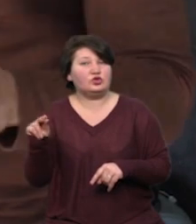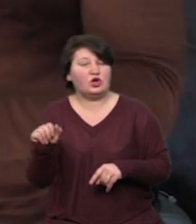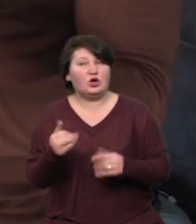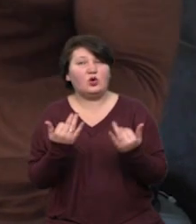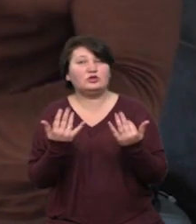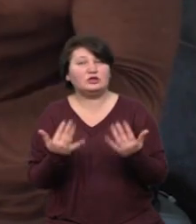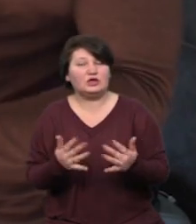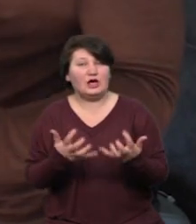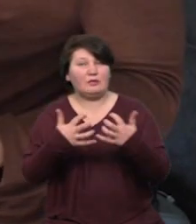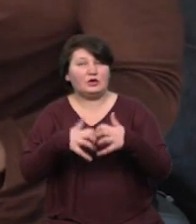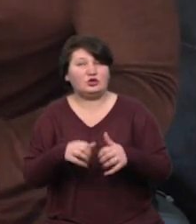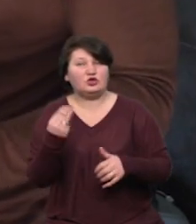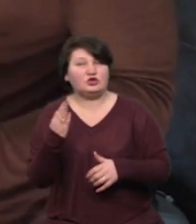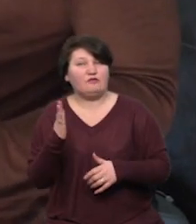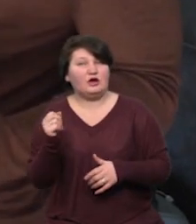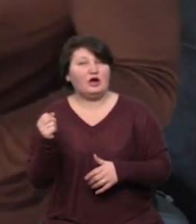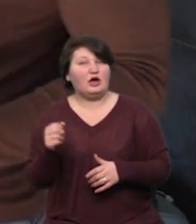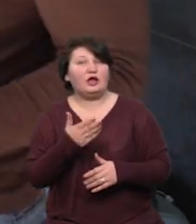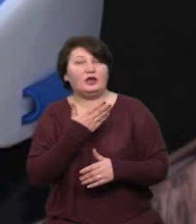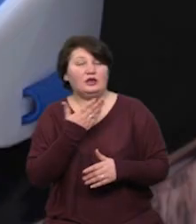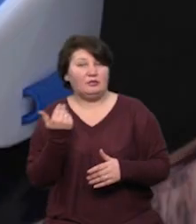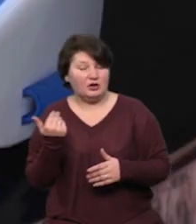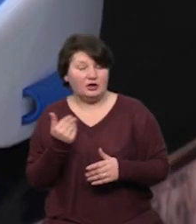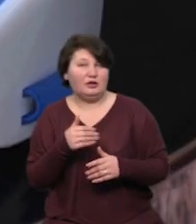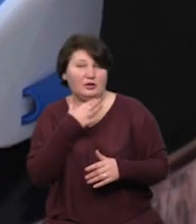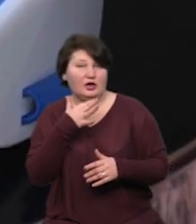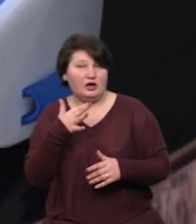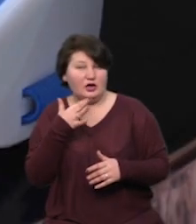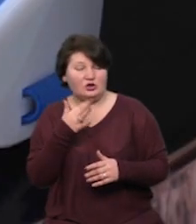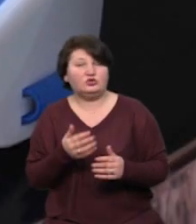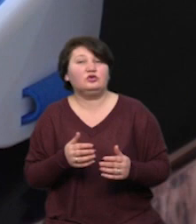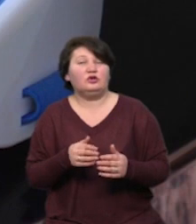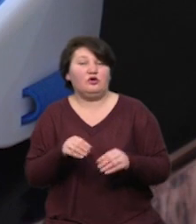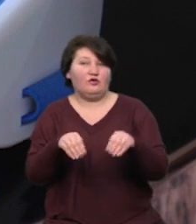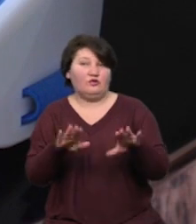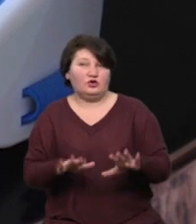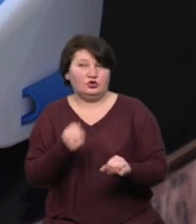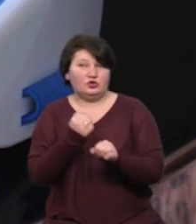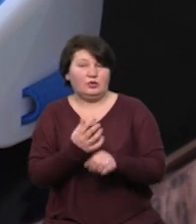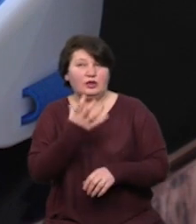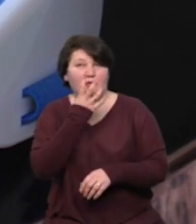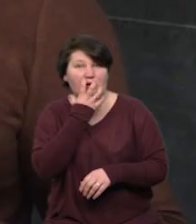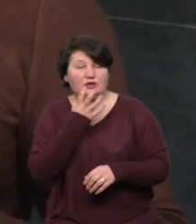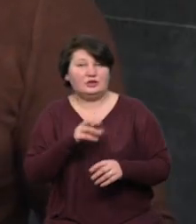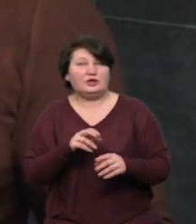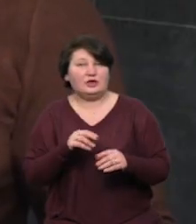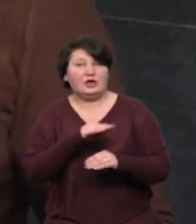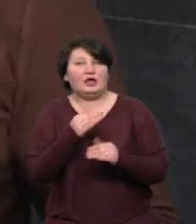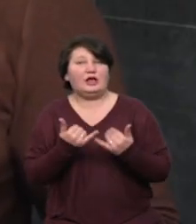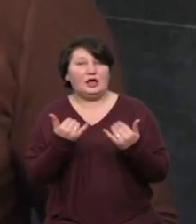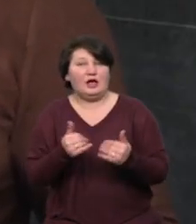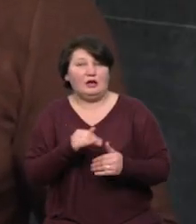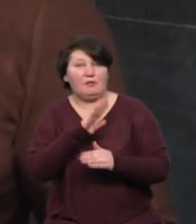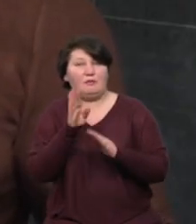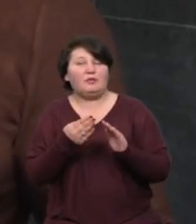апаратів ШВЛ у лікарнях небагато, волонтери вирішили під них адаптувати маски для підводного плавання. Ми зробили